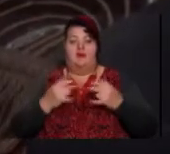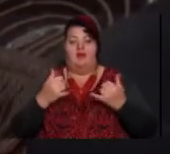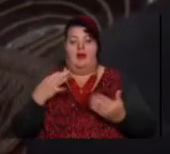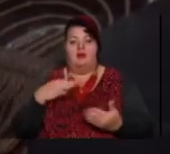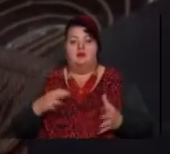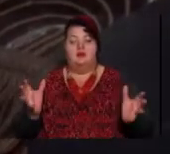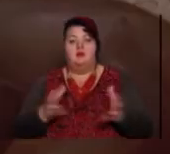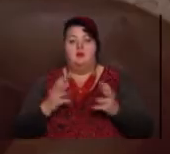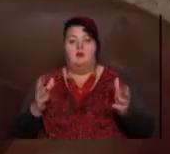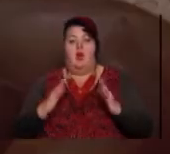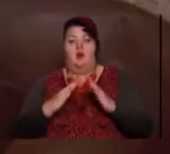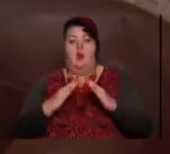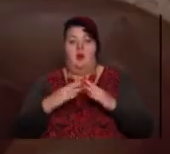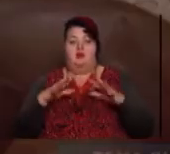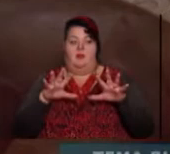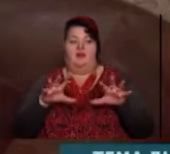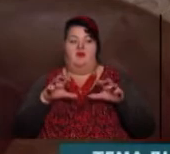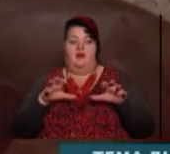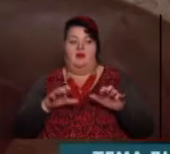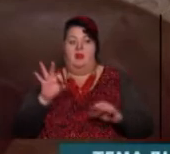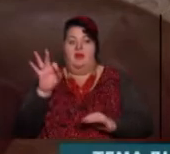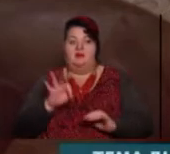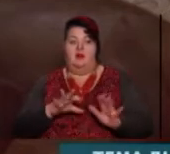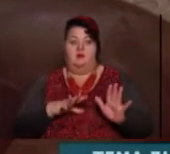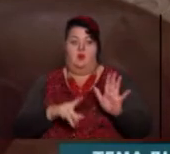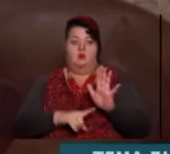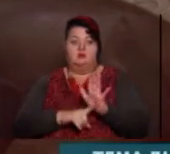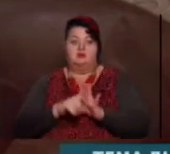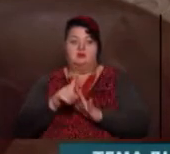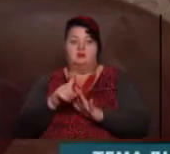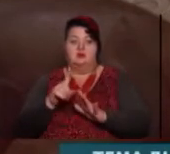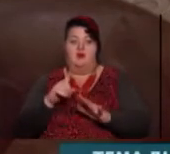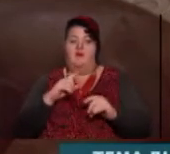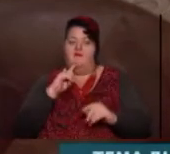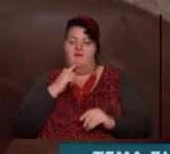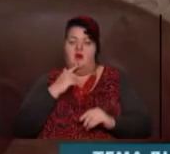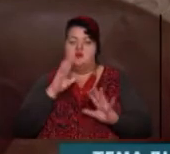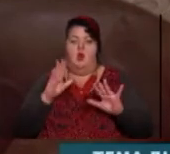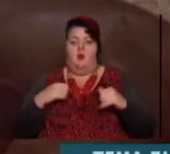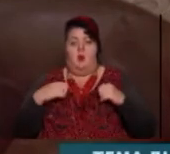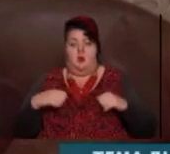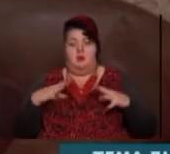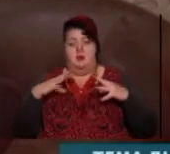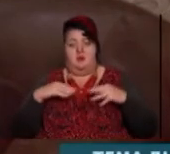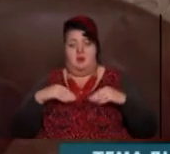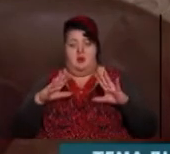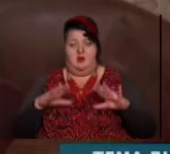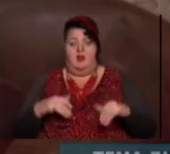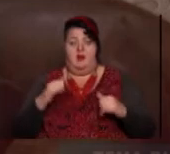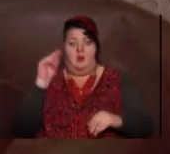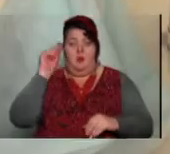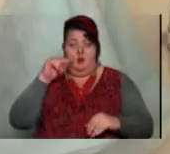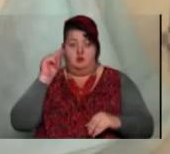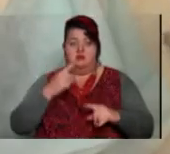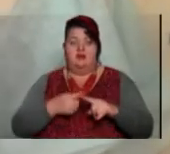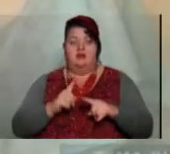опікується домашніми тваринами. Зразу було дуже важко. Потім змирилася. А тепер учуся з цим